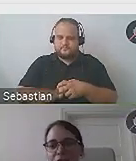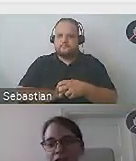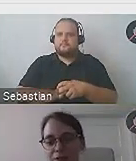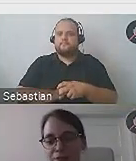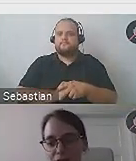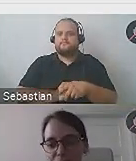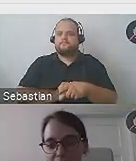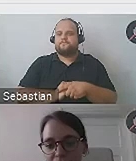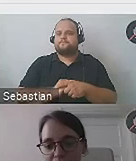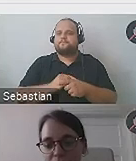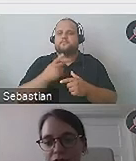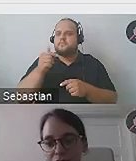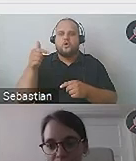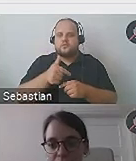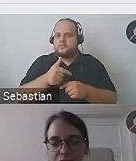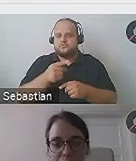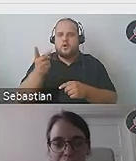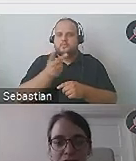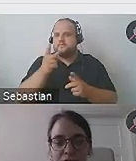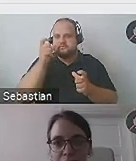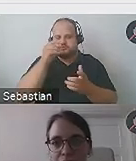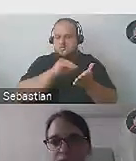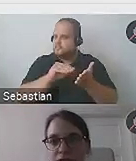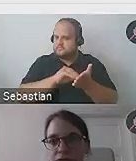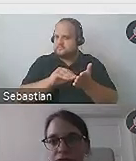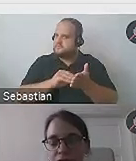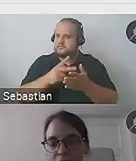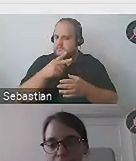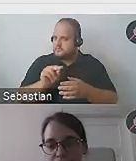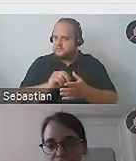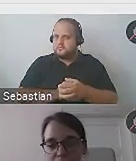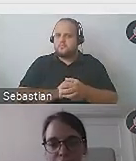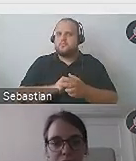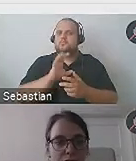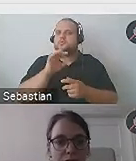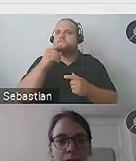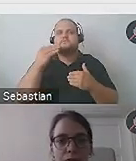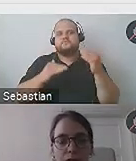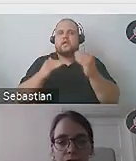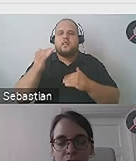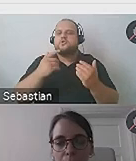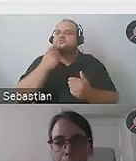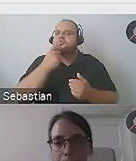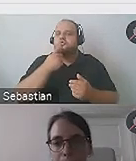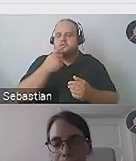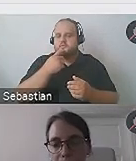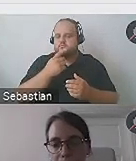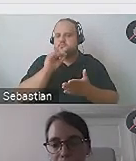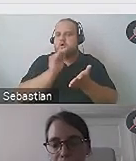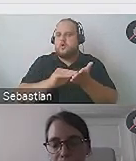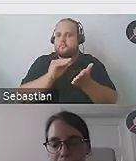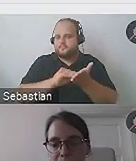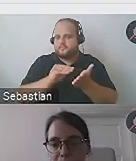Słuchajcie, niekoniecznie oba zdjęcia powinny być opisane, ponieważ zależy to od kontekstu. Całkowicie zależy od kontekstu.